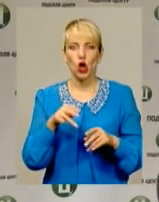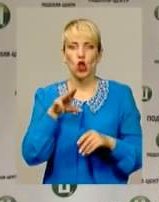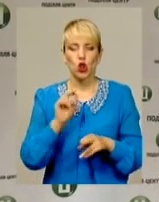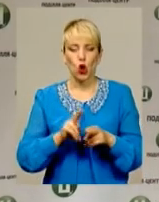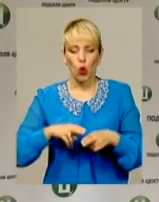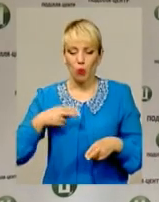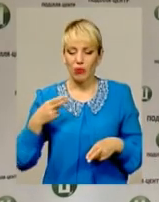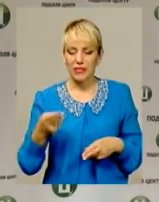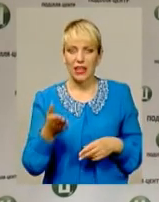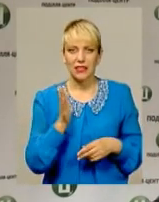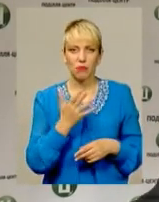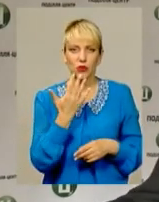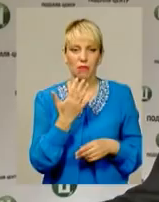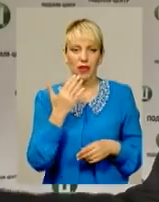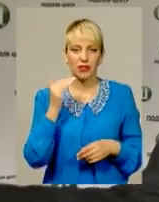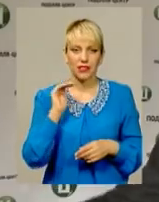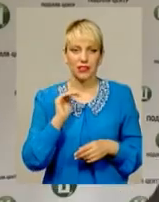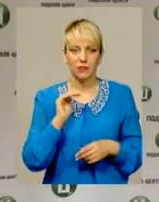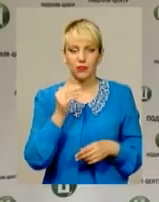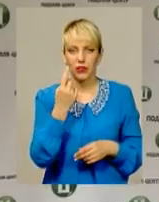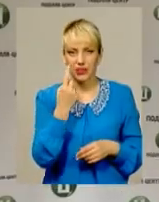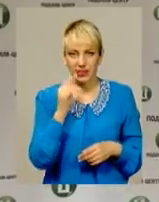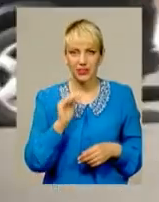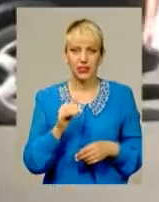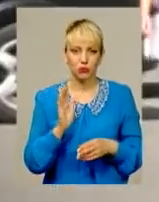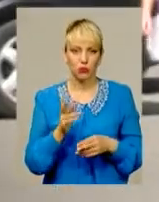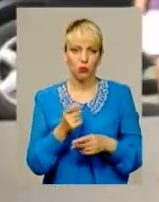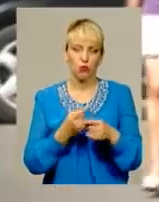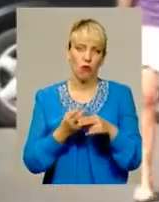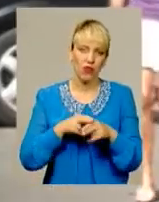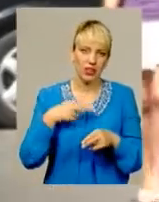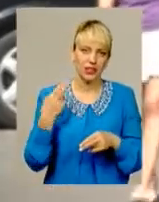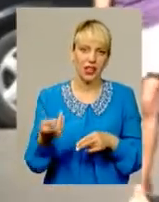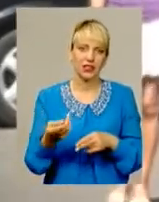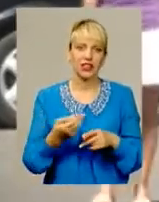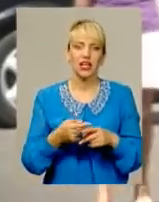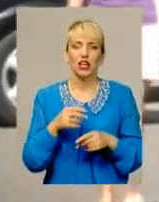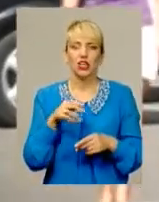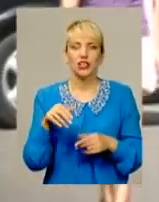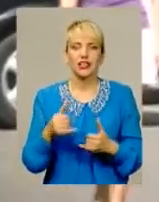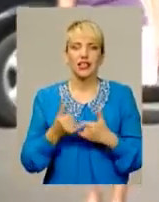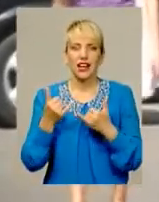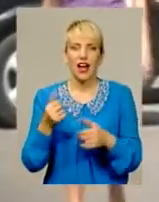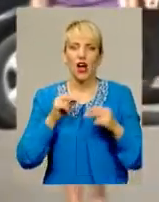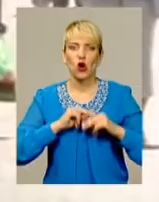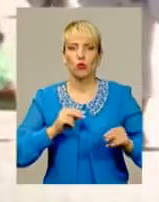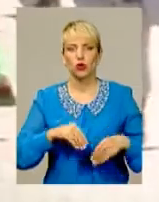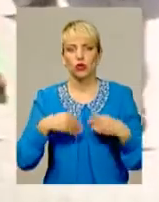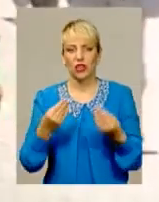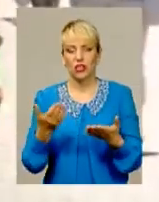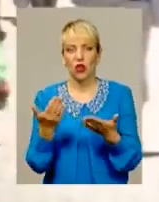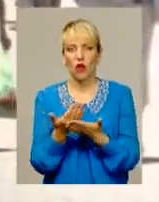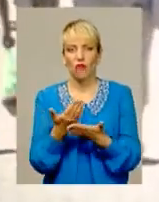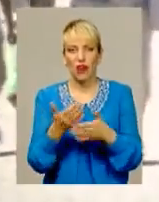компенсація служби зайнятості роботодавців, повернення коштів таким чином. Нове робоче місце учаснику АТО роботодавець має забезпечити